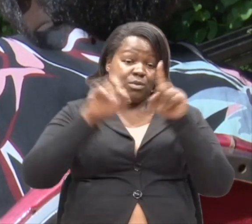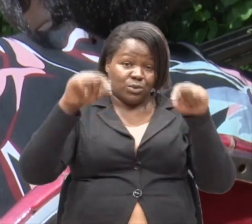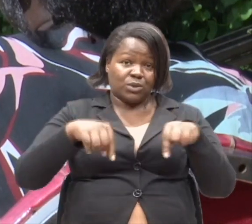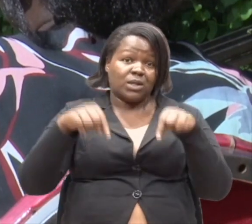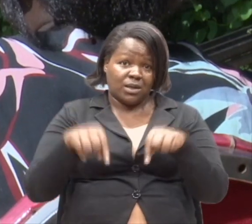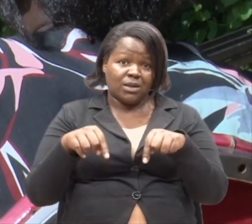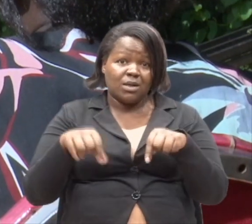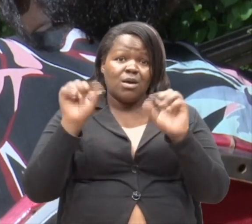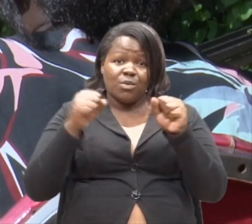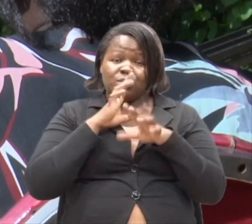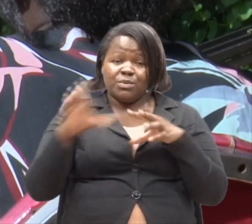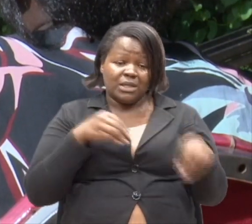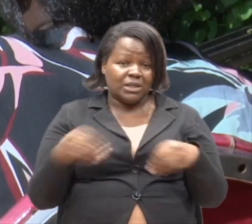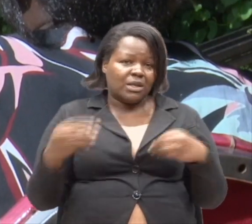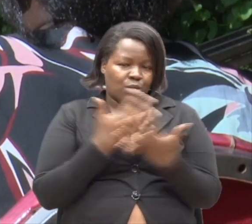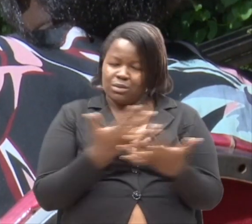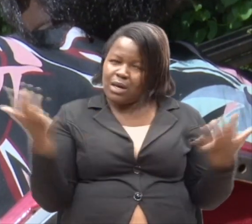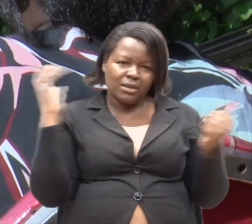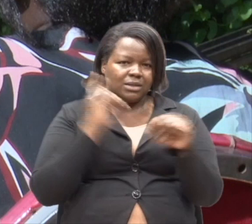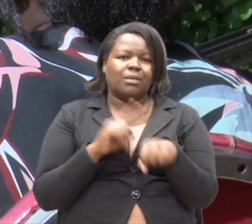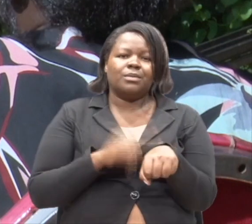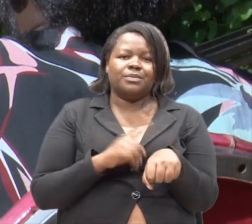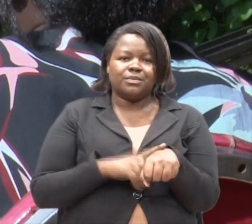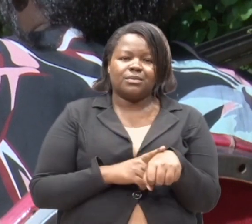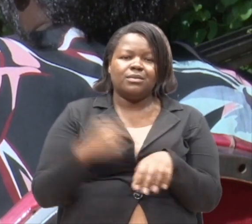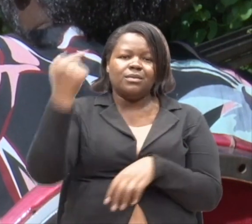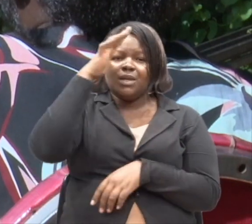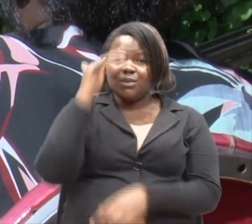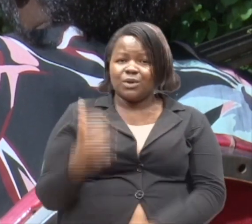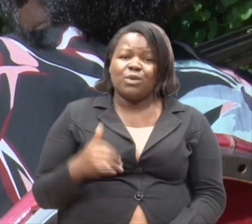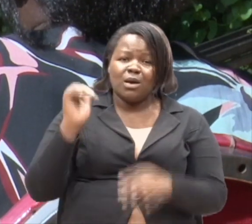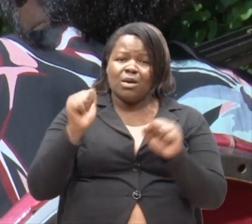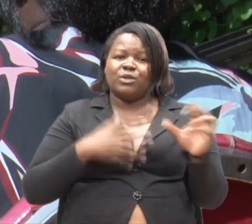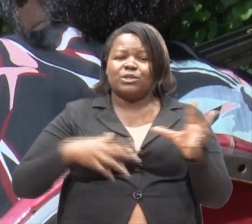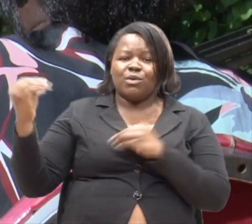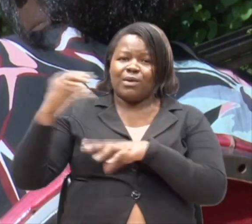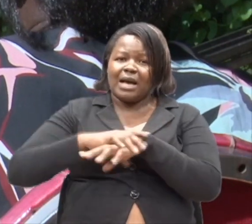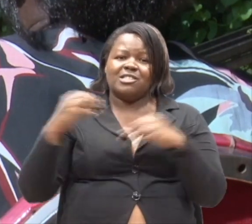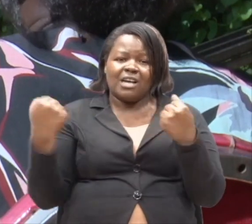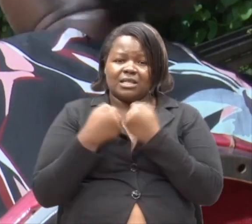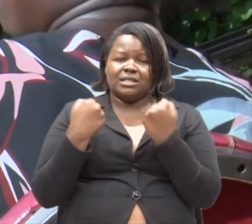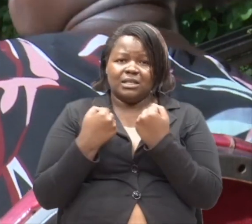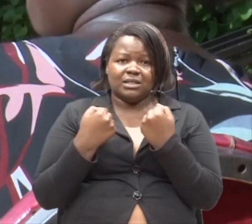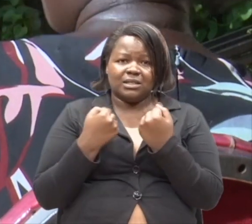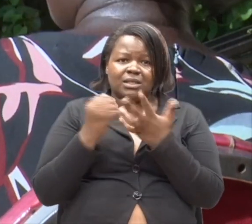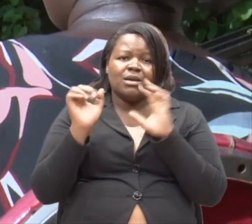muzima hivi, ungependa kuwa mlemavu anytime. Kwa sabu ungependa upate accident,